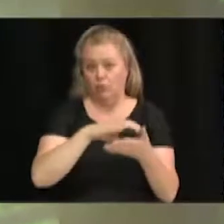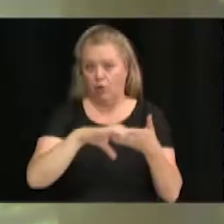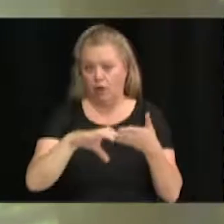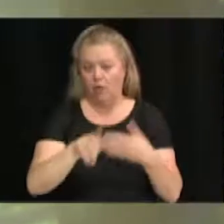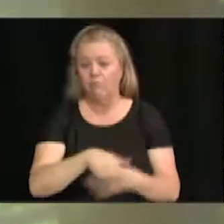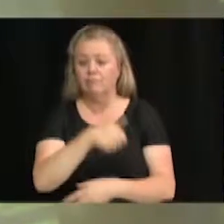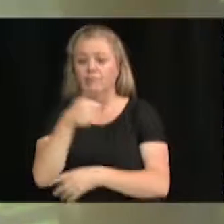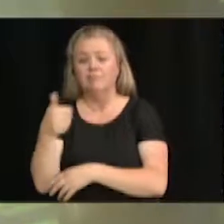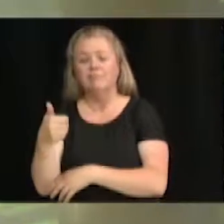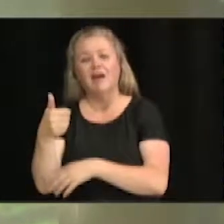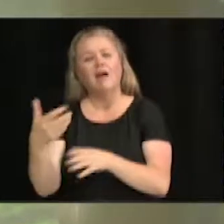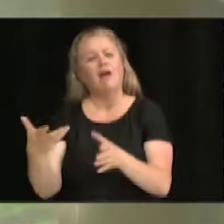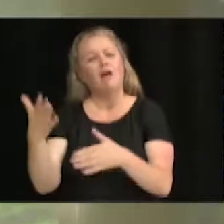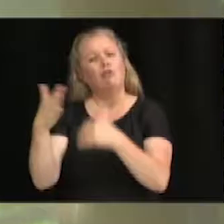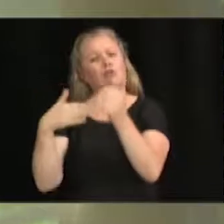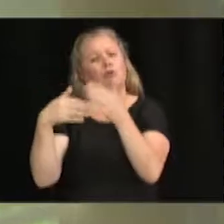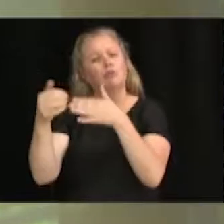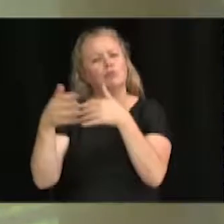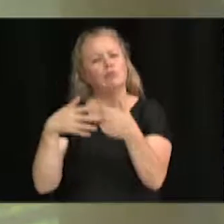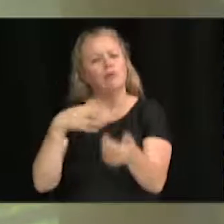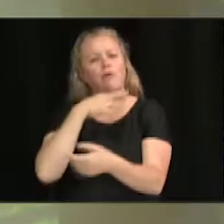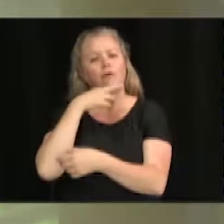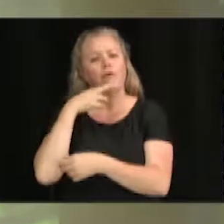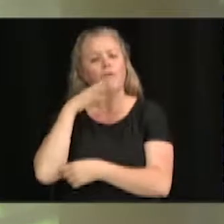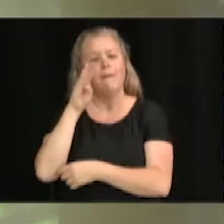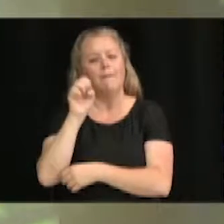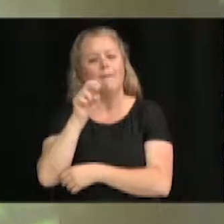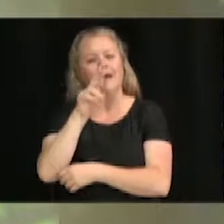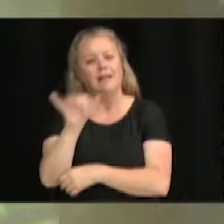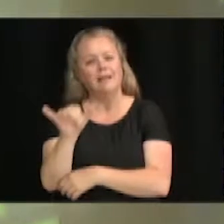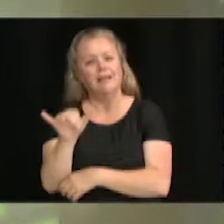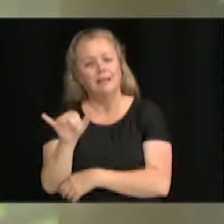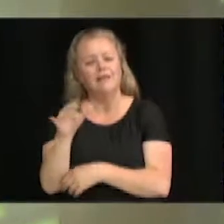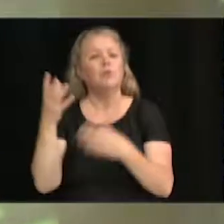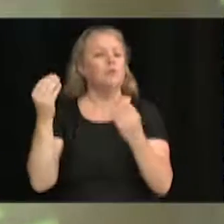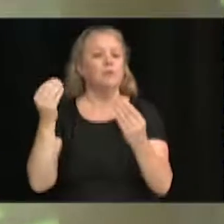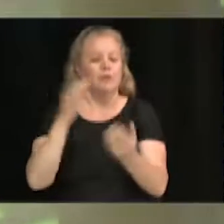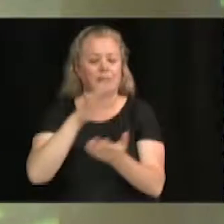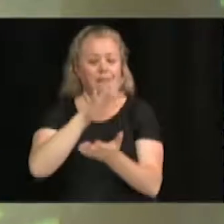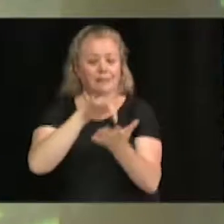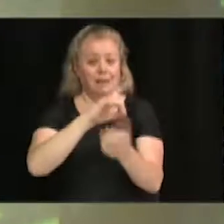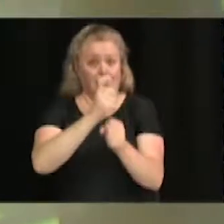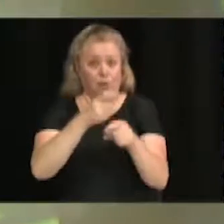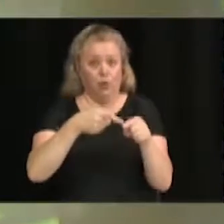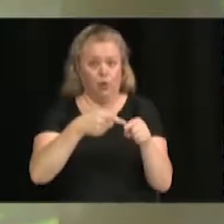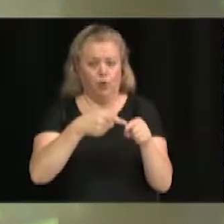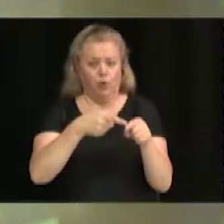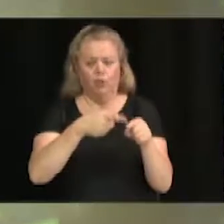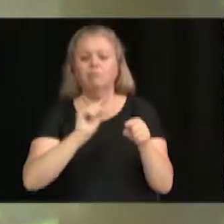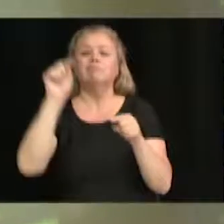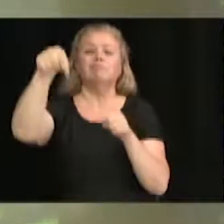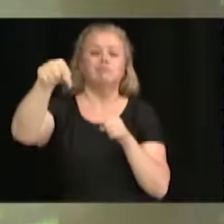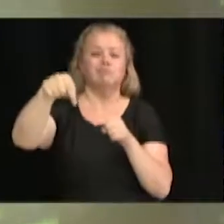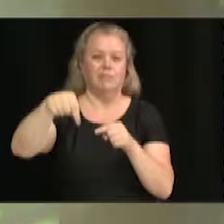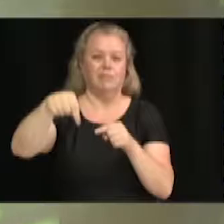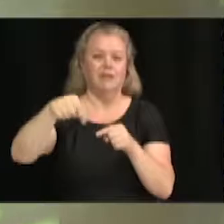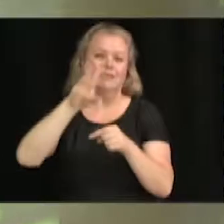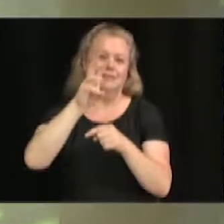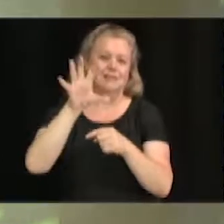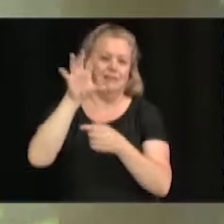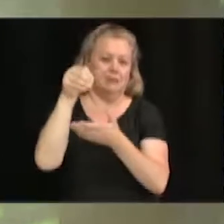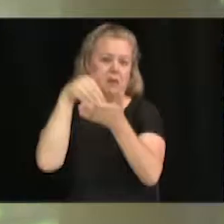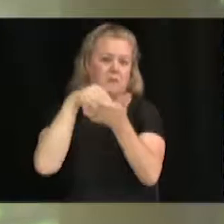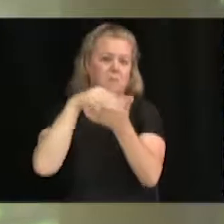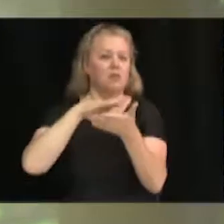du restaurant Benny aussi, qui est dans la cour du centre d'achat finalement, le centre, 650 000 $.